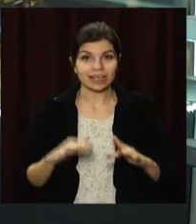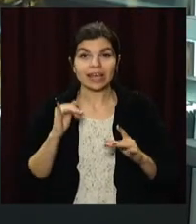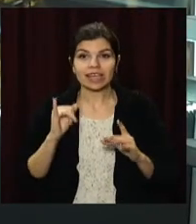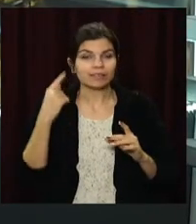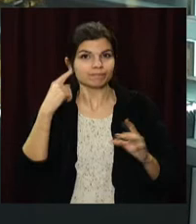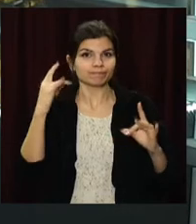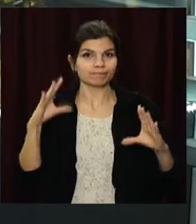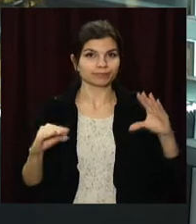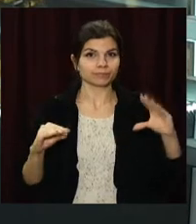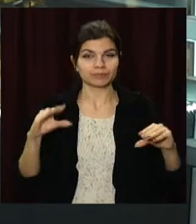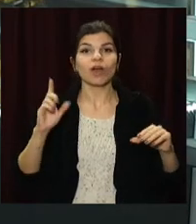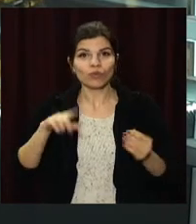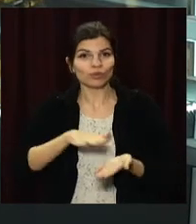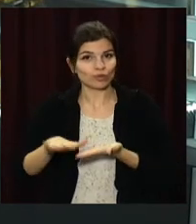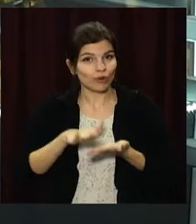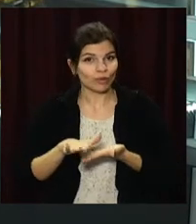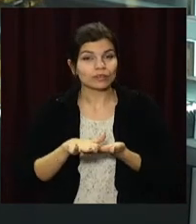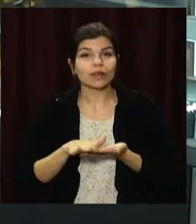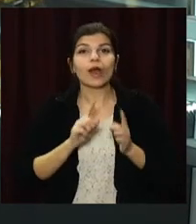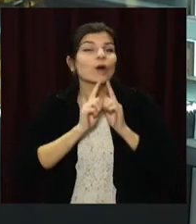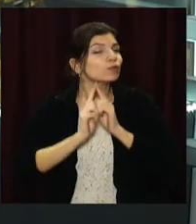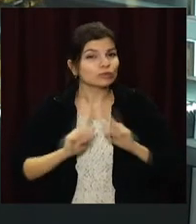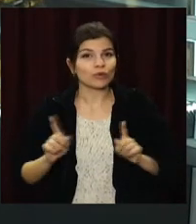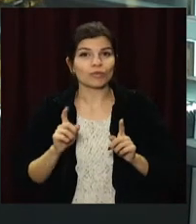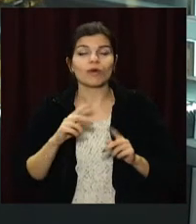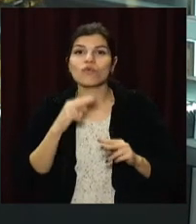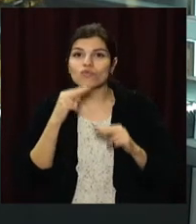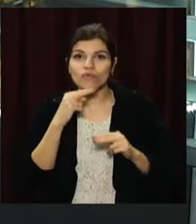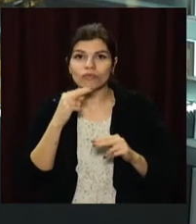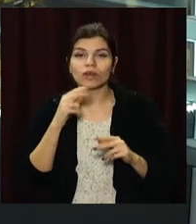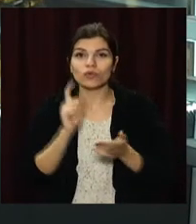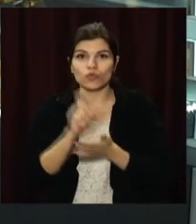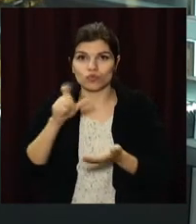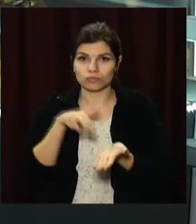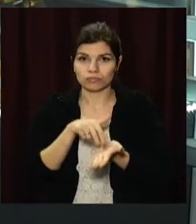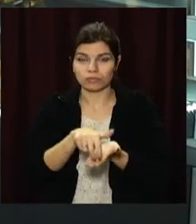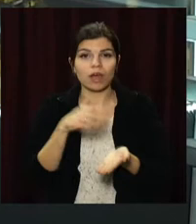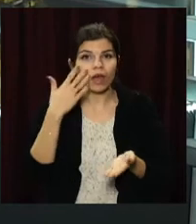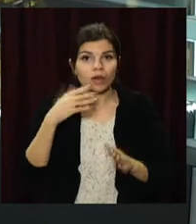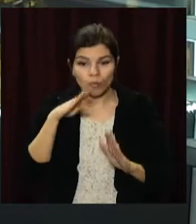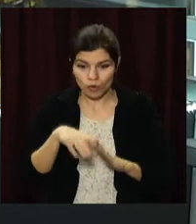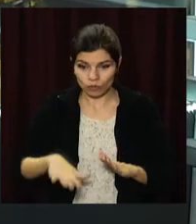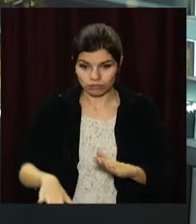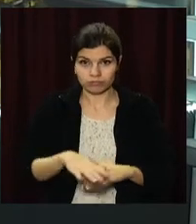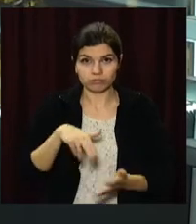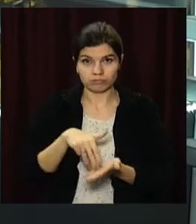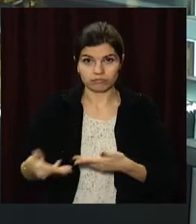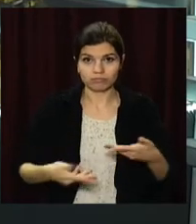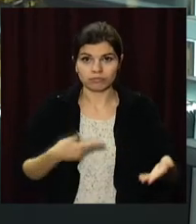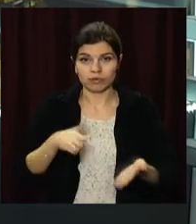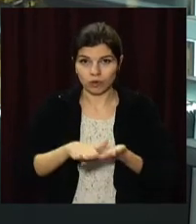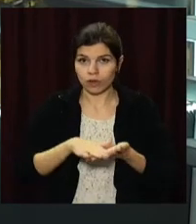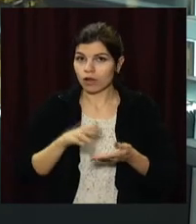ожеледиця. Особливо вона змушує бути уважними пішоходів, адже коли під ногами слизько, ризик падіння високий.